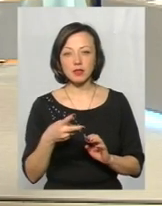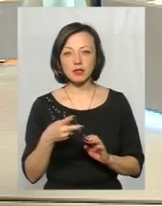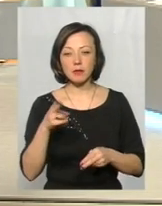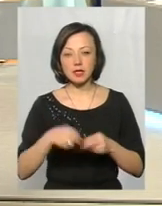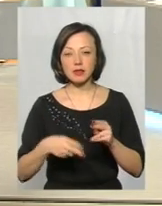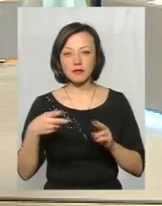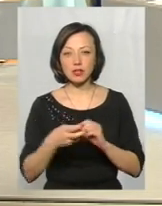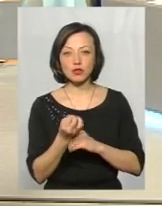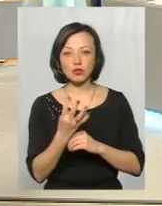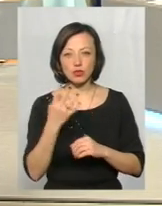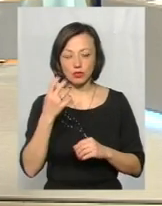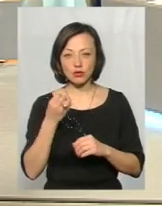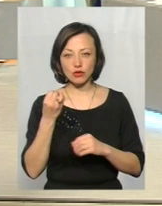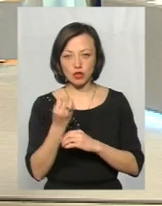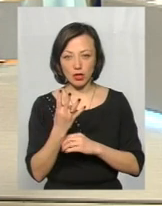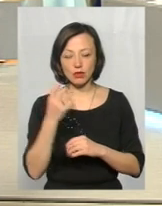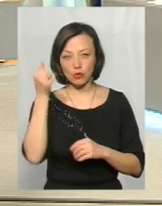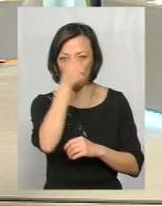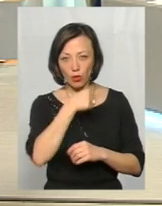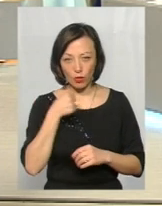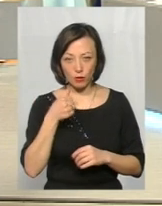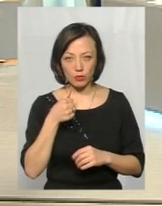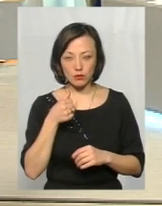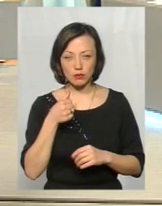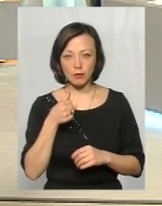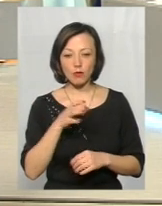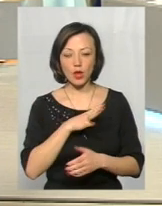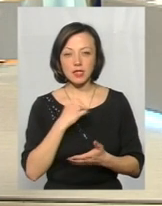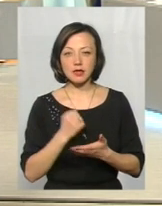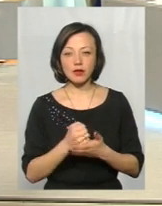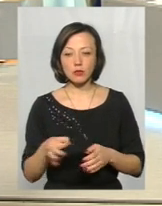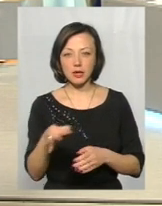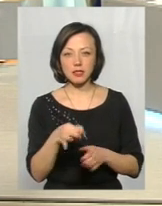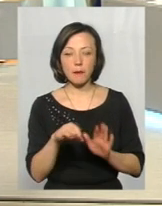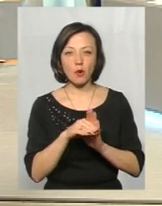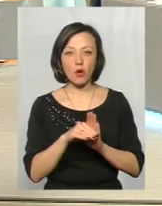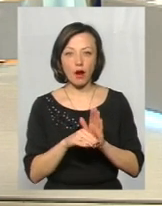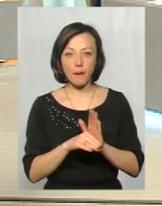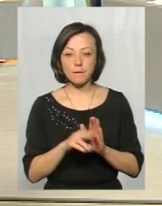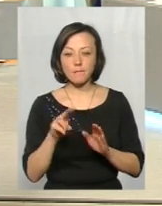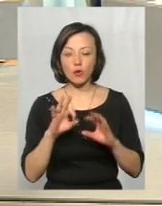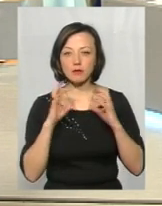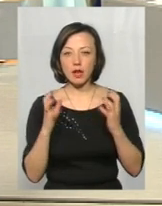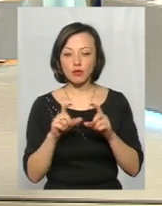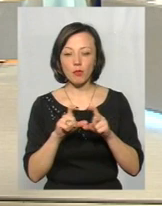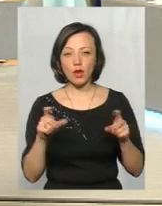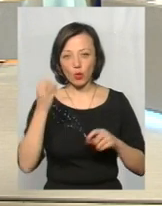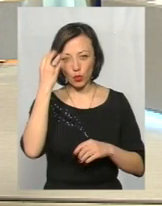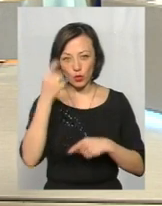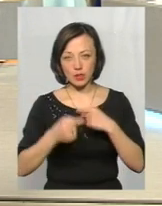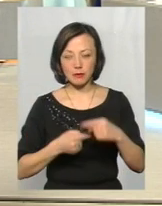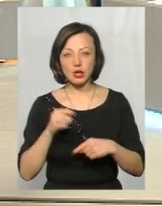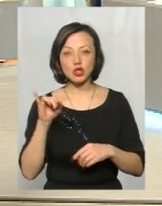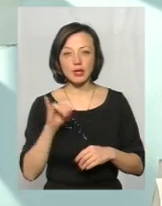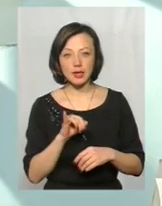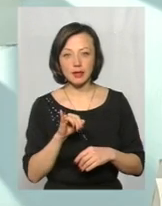Наприкінці 2014 року була затверджена обласна наша програма по збереженню об'єктів культурної спадщини.